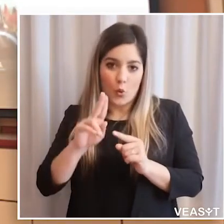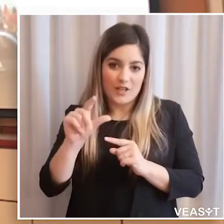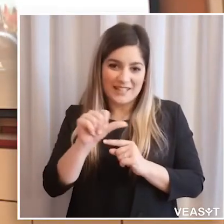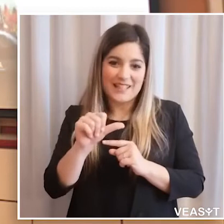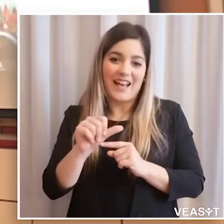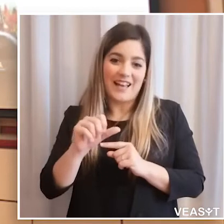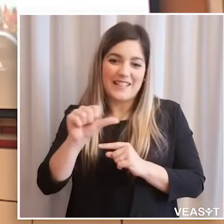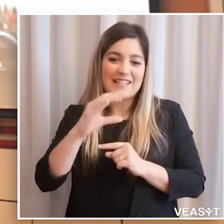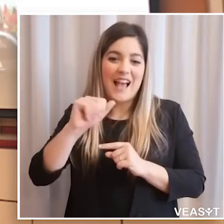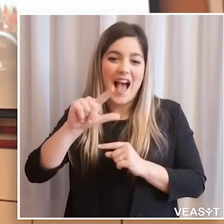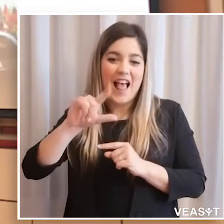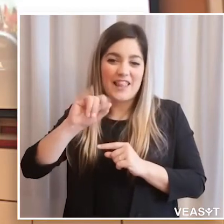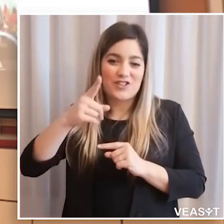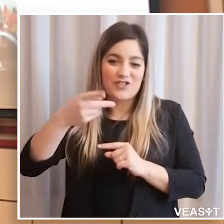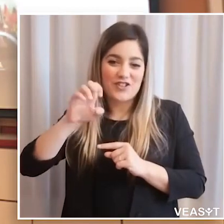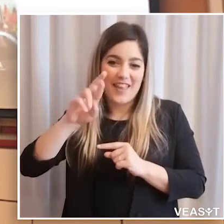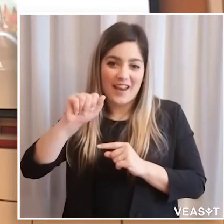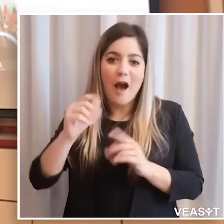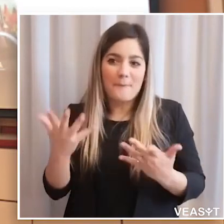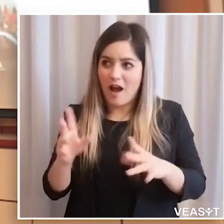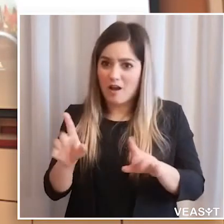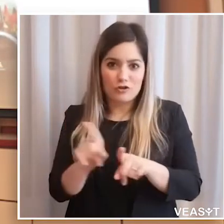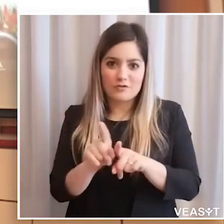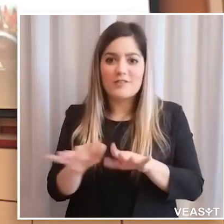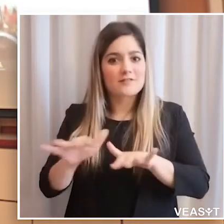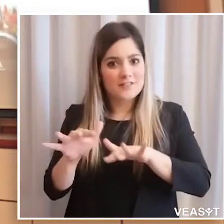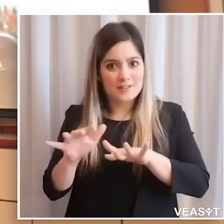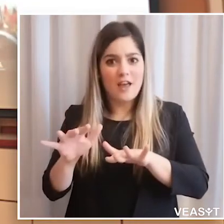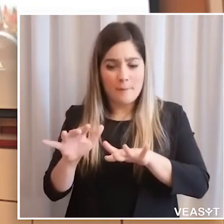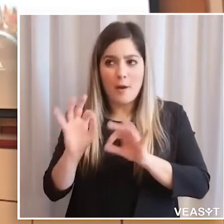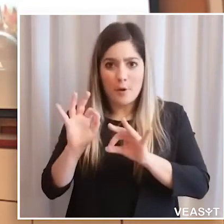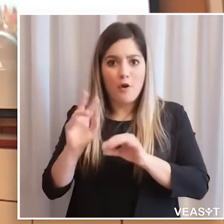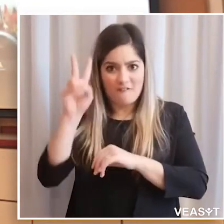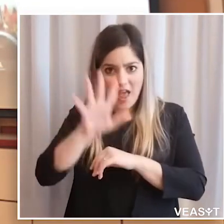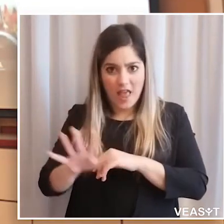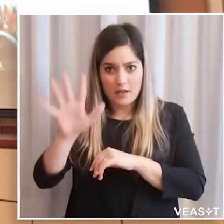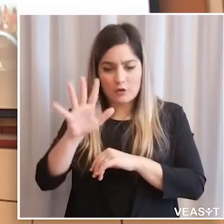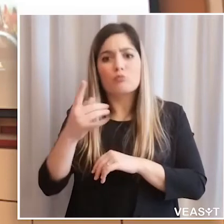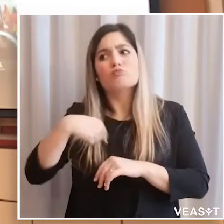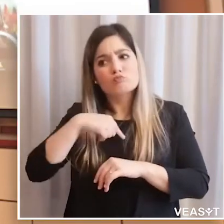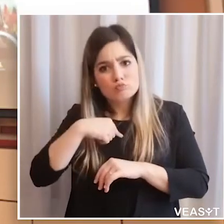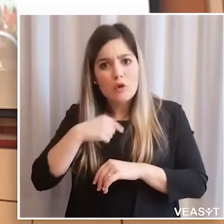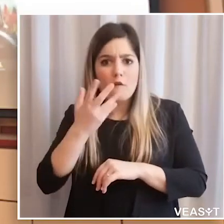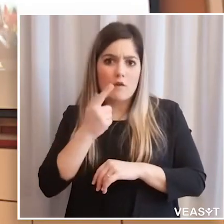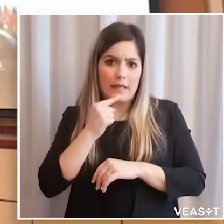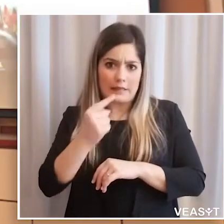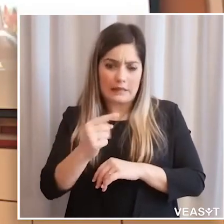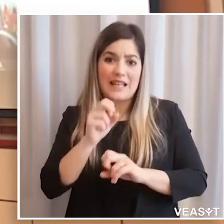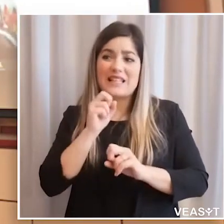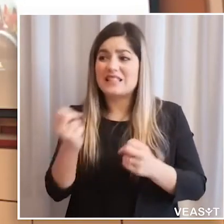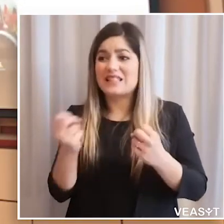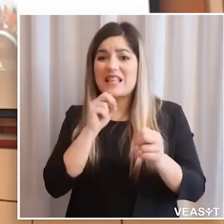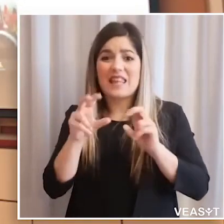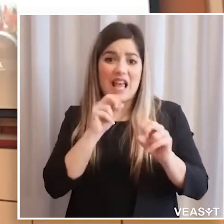come amministrazione URSS-Scaligera, ma a noi anche come sistema regionale del Veneto. Quindi